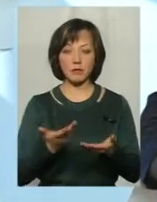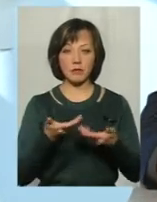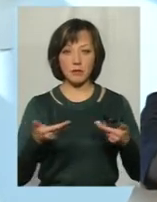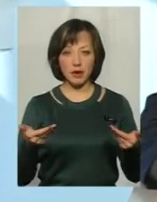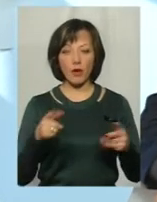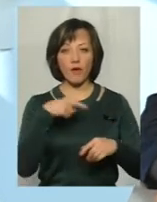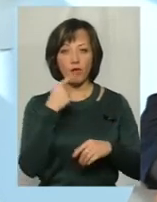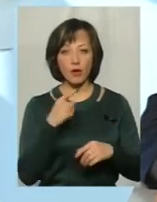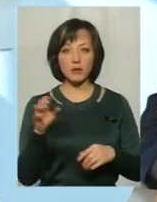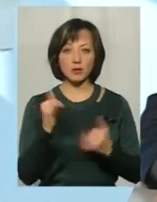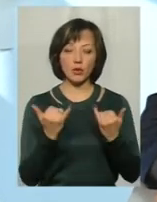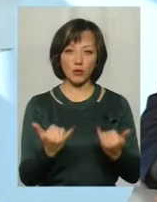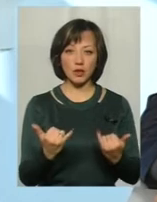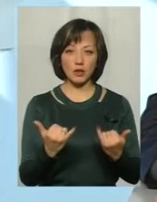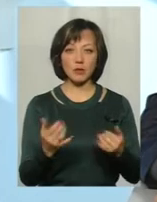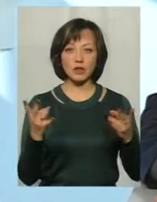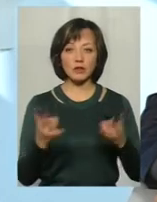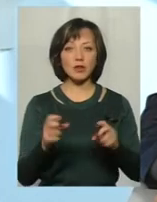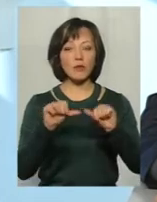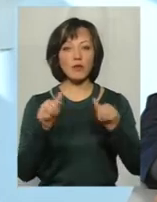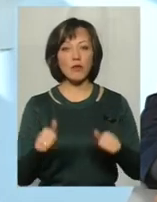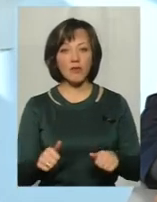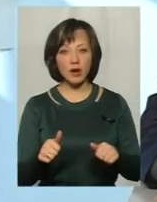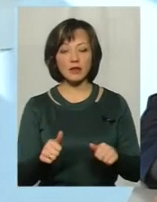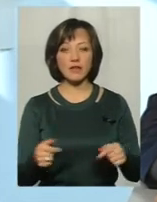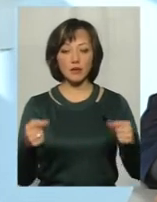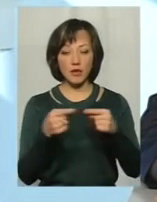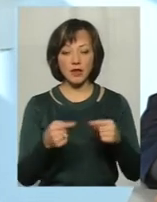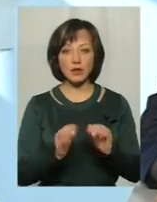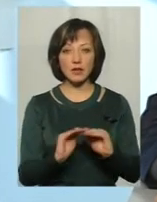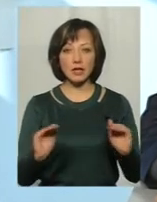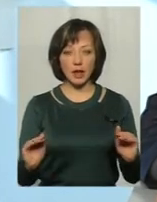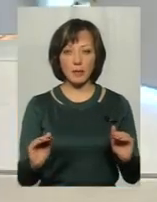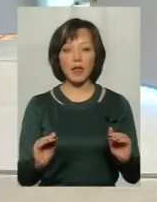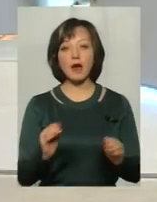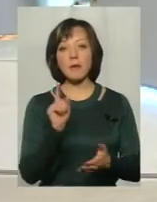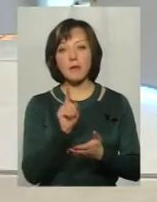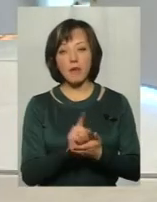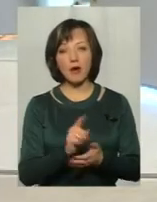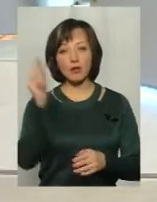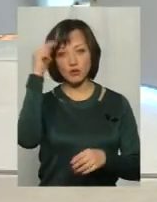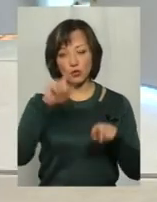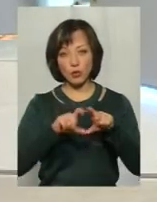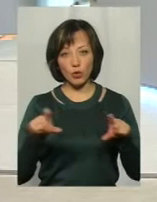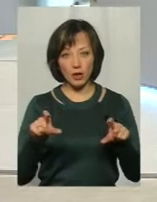відповідно, говоримо, які сьогодні потрібно формувати, відповідно, в дітей. Тобто, діти мають в школі